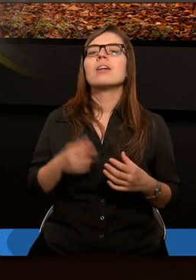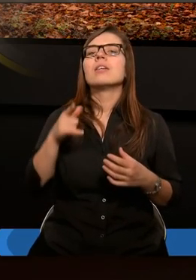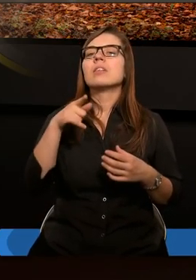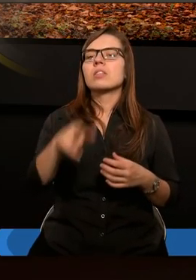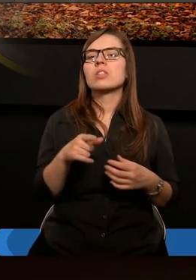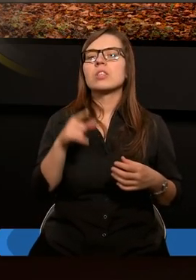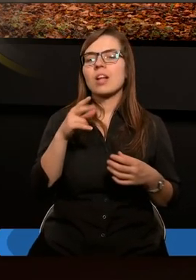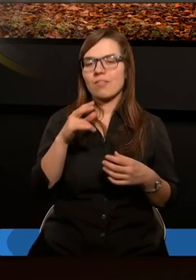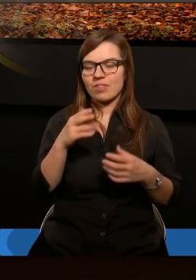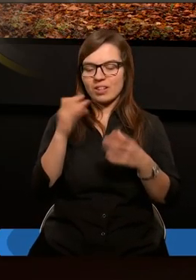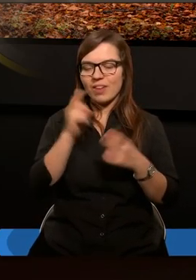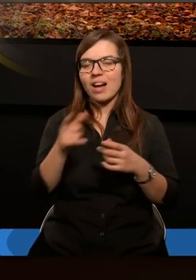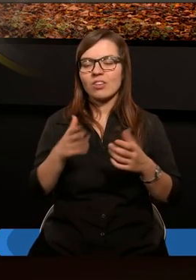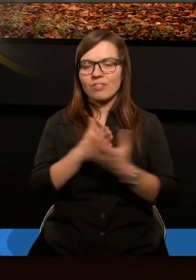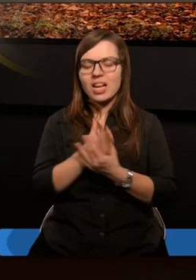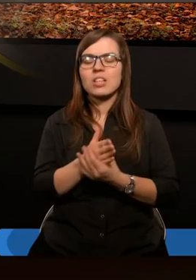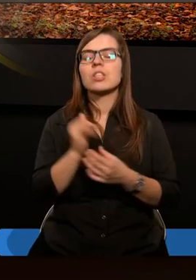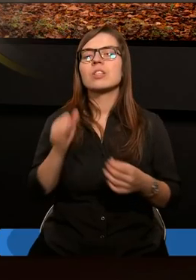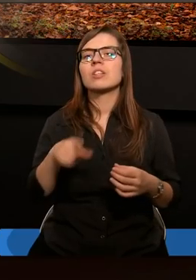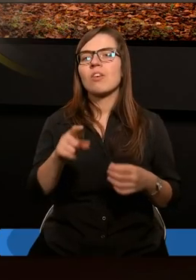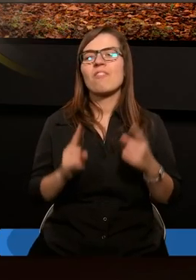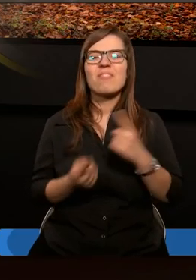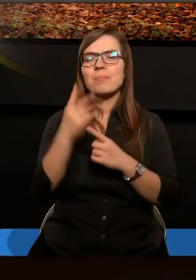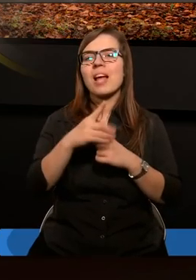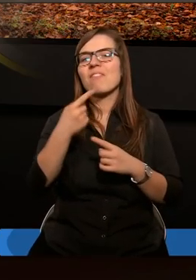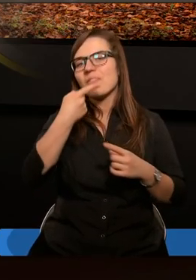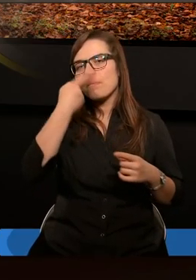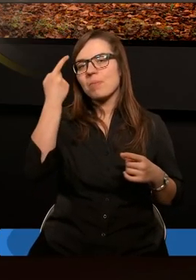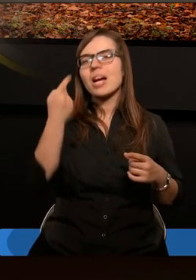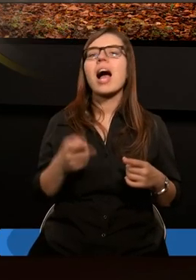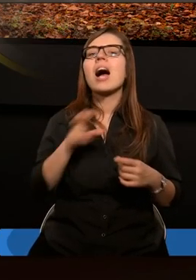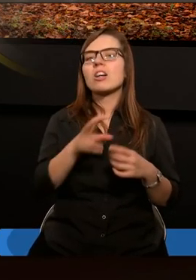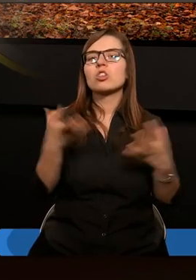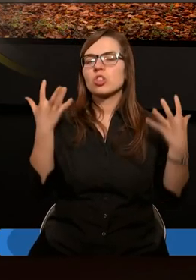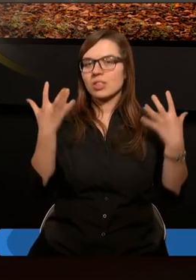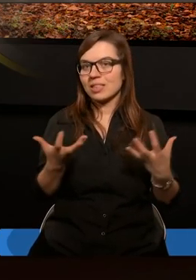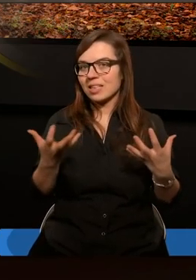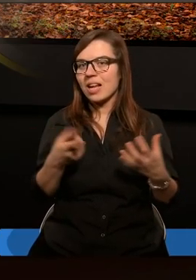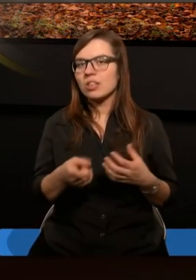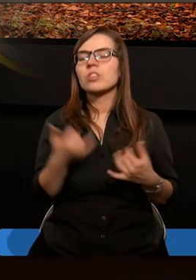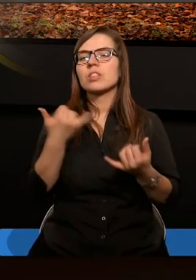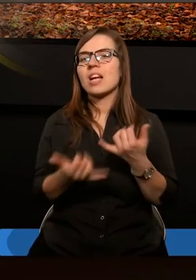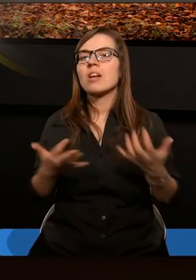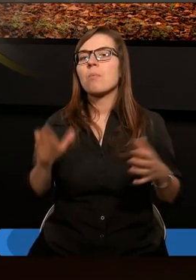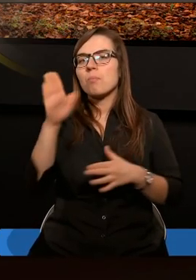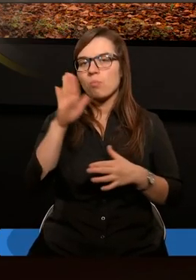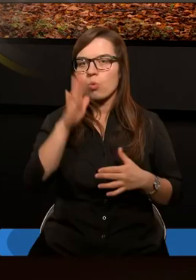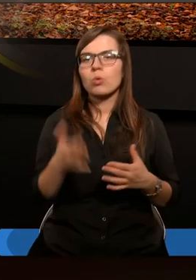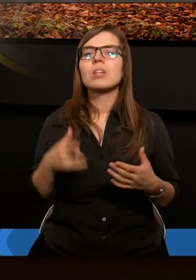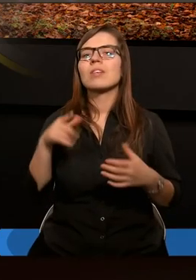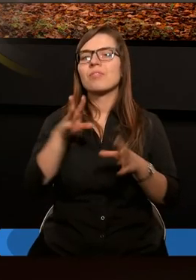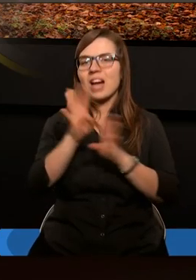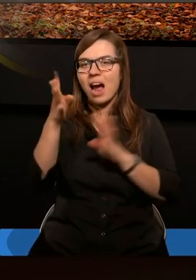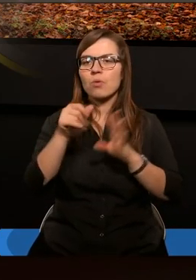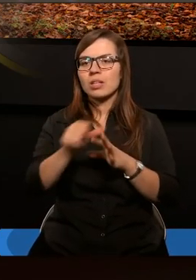Ty zaś trwasz dzięki wierze. Wzbijaj się w pychę, ale się strzesz. Jeśli bowiem Bóg nie